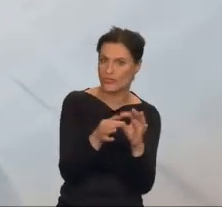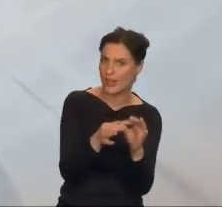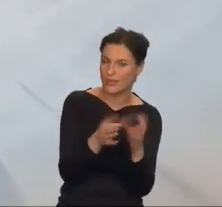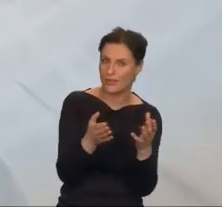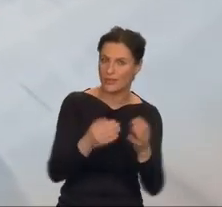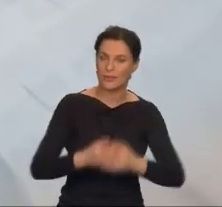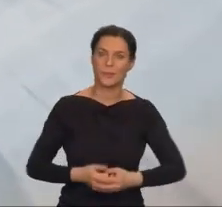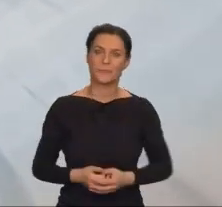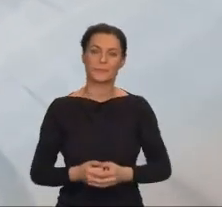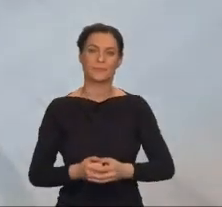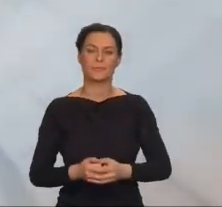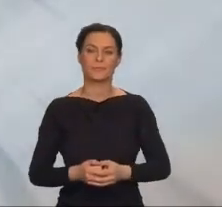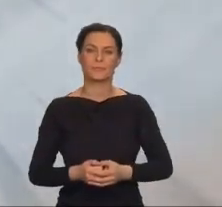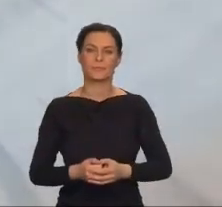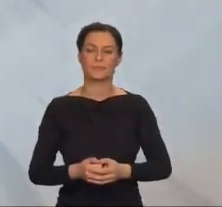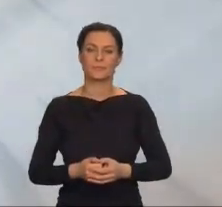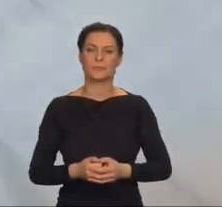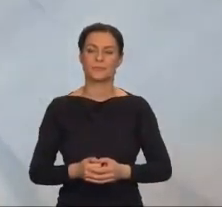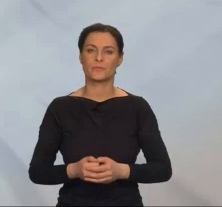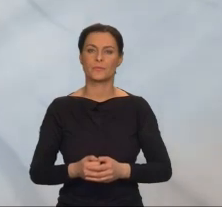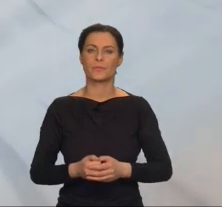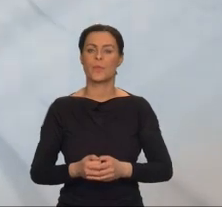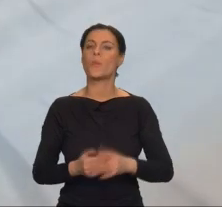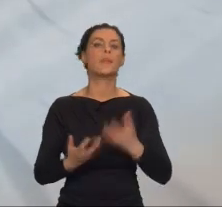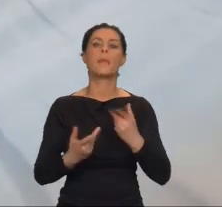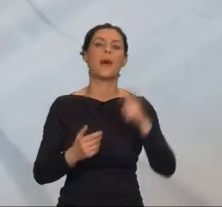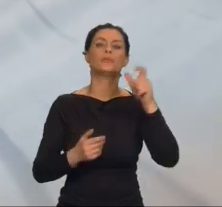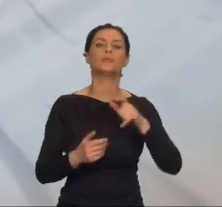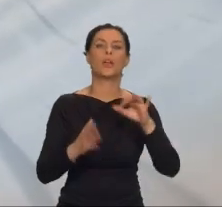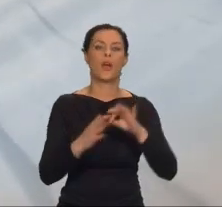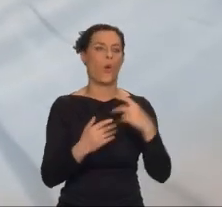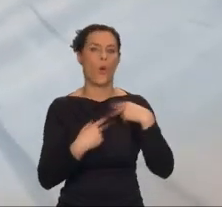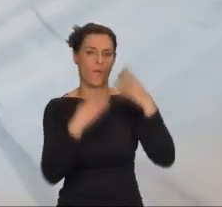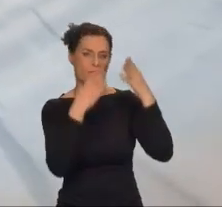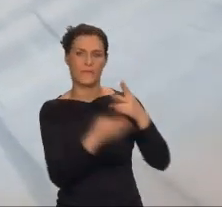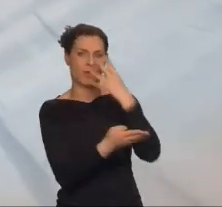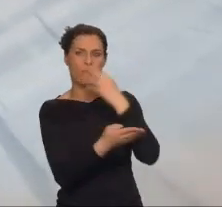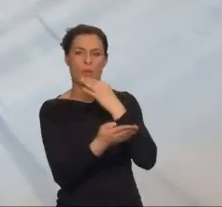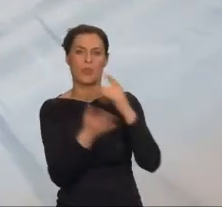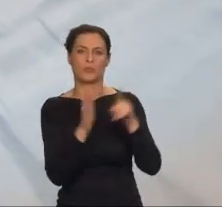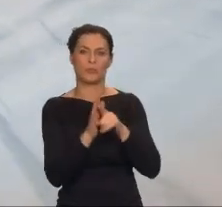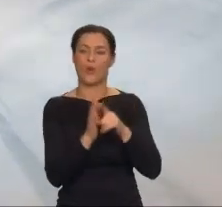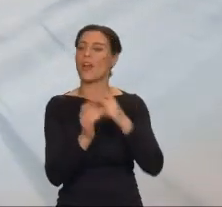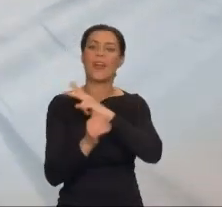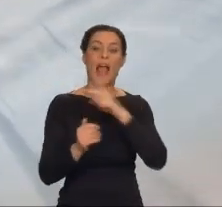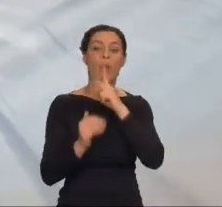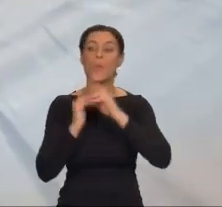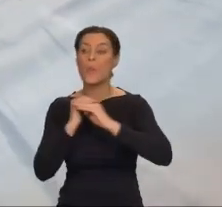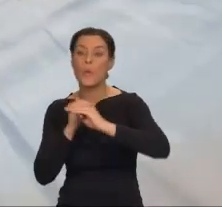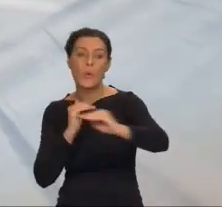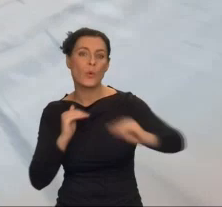W sumie nie wydaje się większą seksualną osobliwością ode mnie. Na tym lodzie każdy jest